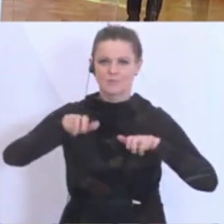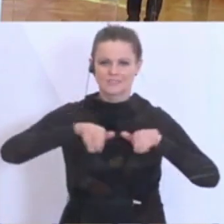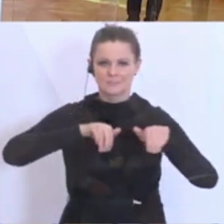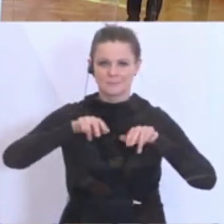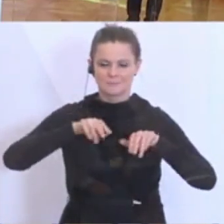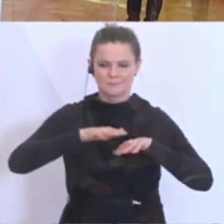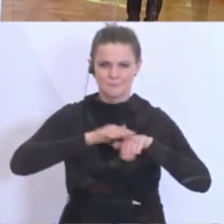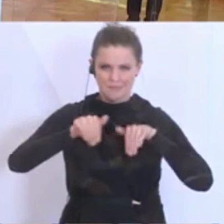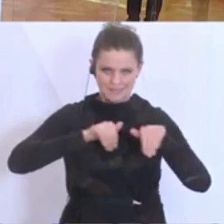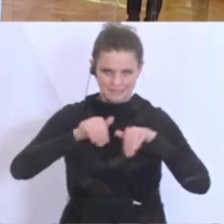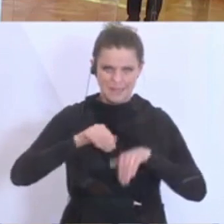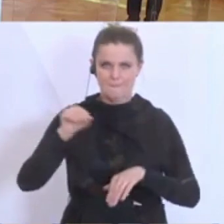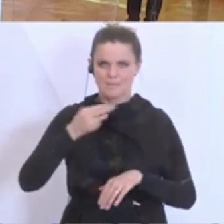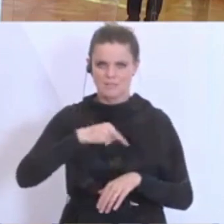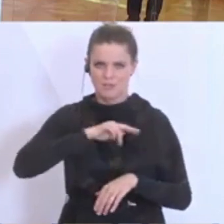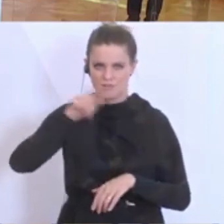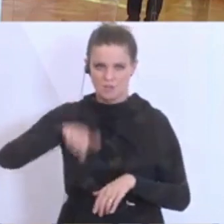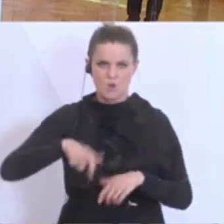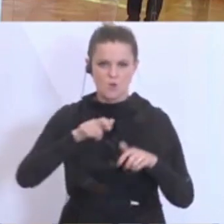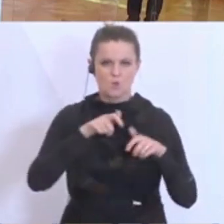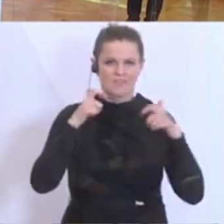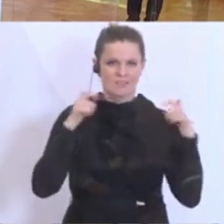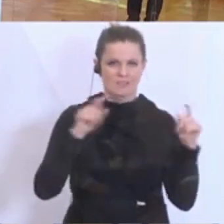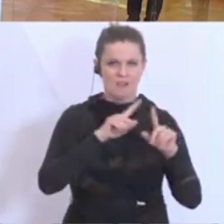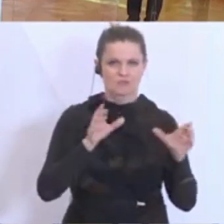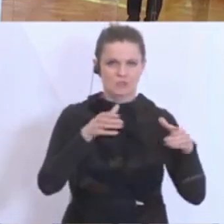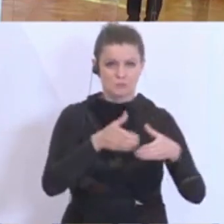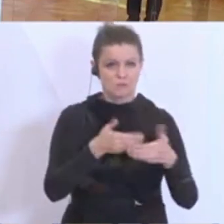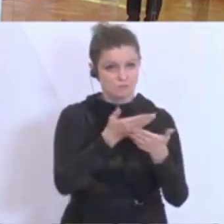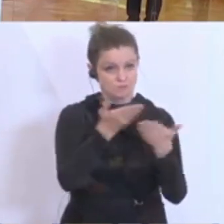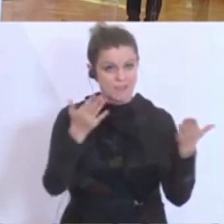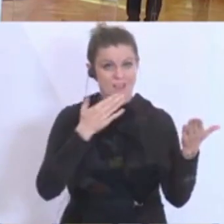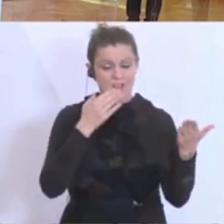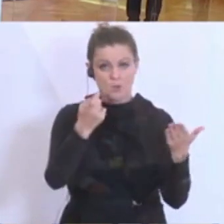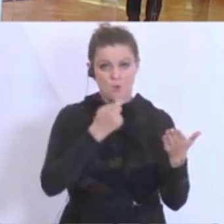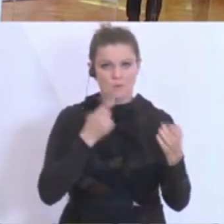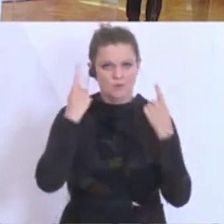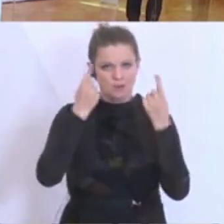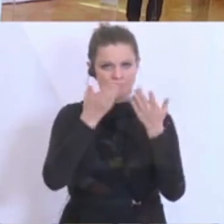Milizbeauftragten, dem Herrn Generalstabschef und Ihnen danke fürs Kommen und für Ihre Aufmerksamkeit.